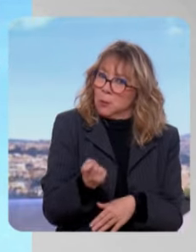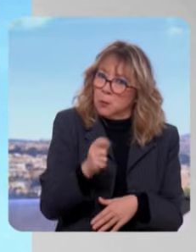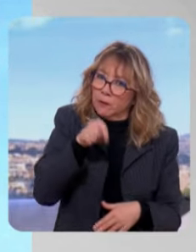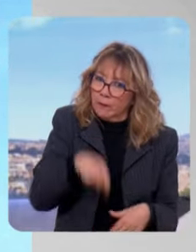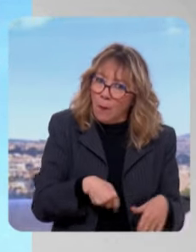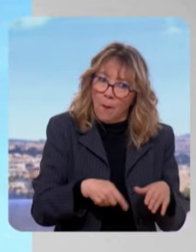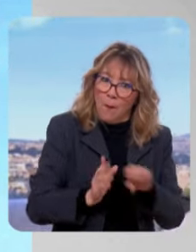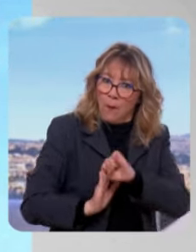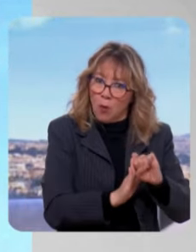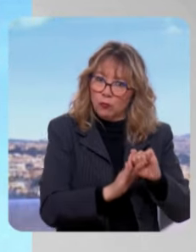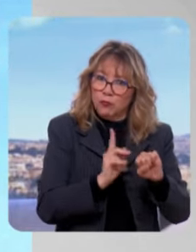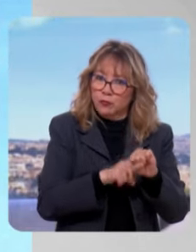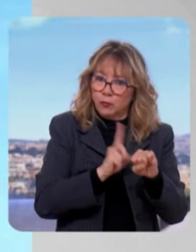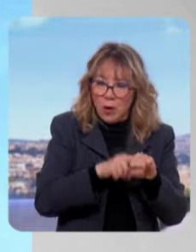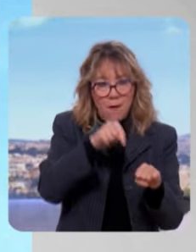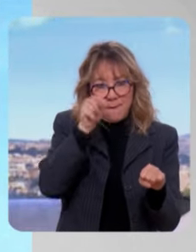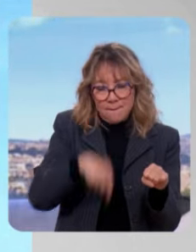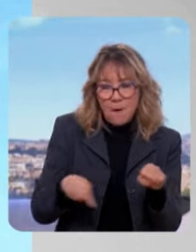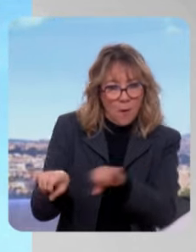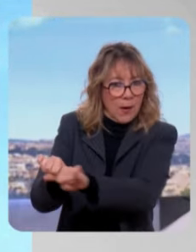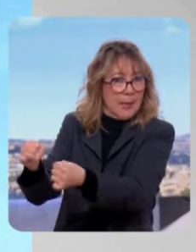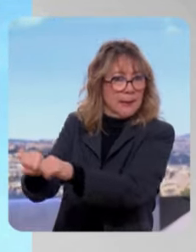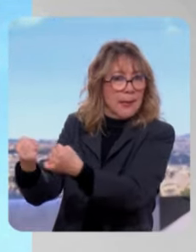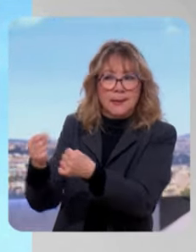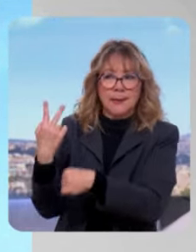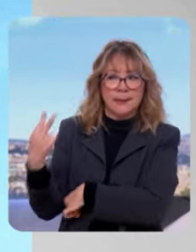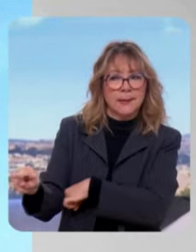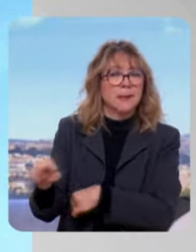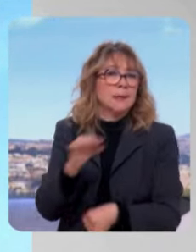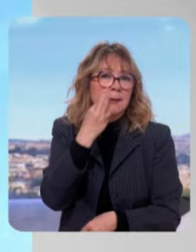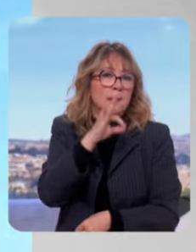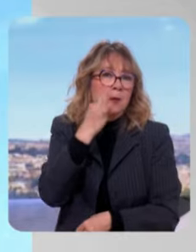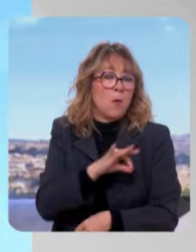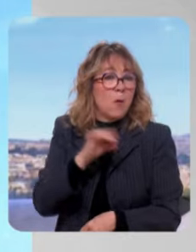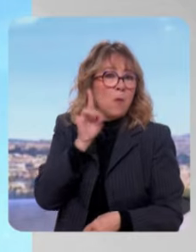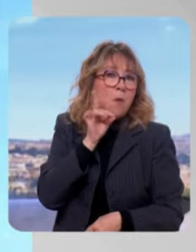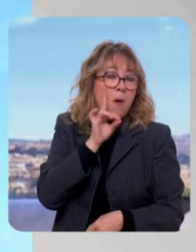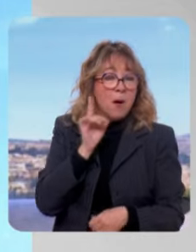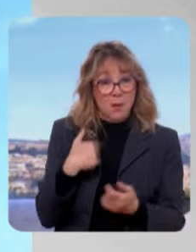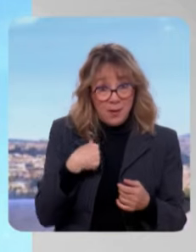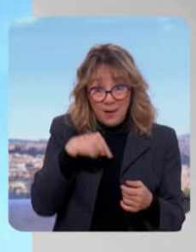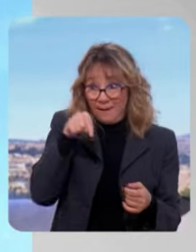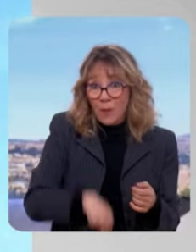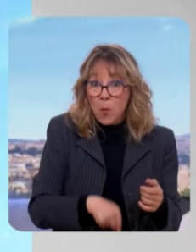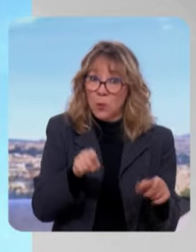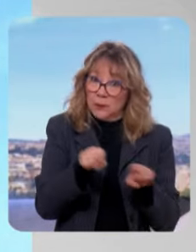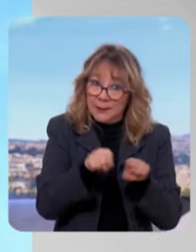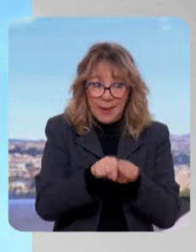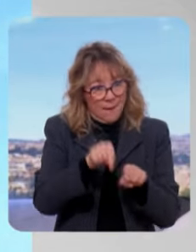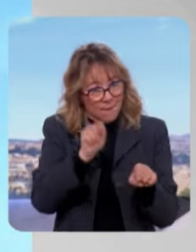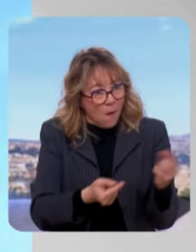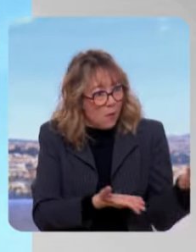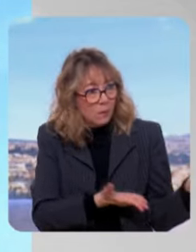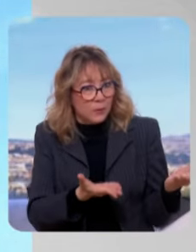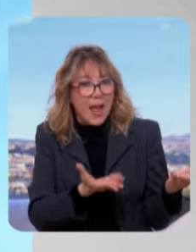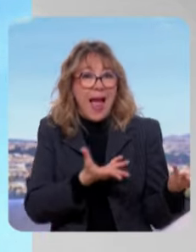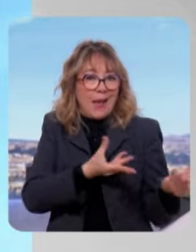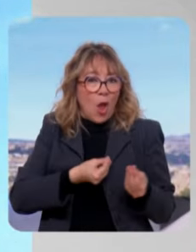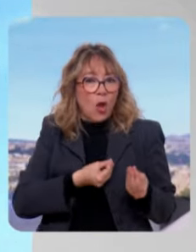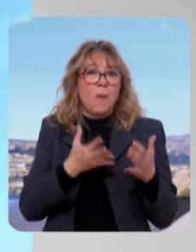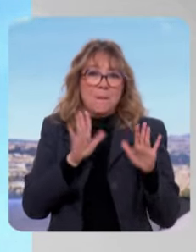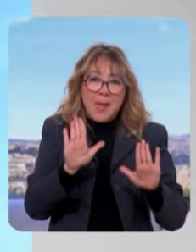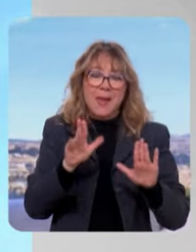évidemment, déconstruire les discours du Rassemblement national, et dire qu'il faut aussi mettre les moyens pour accueillir avec dignité, humanité,